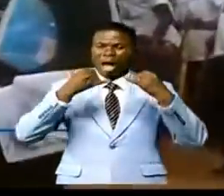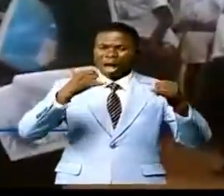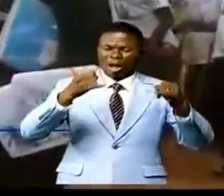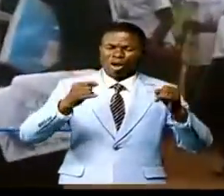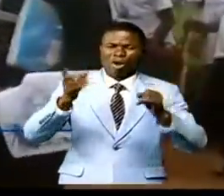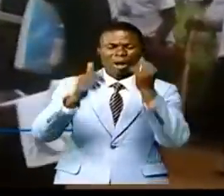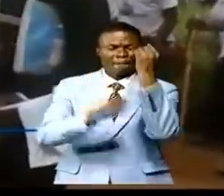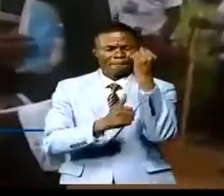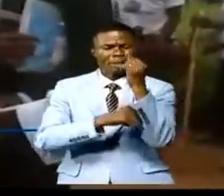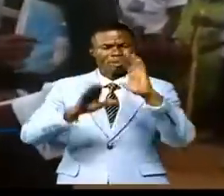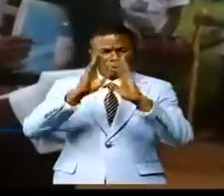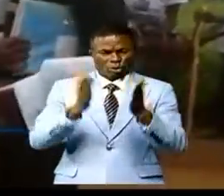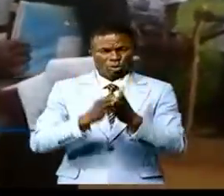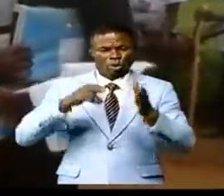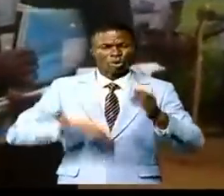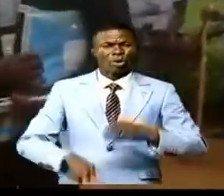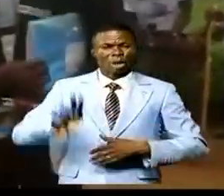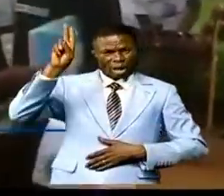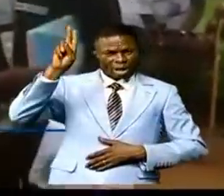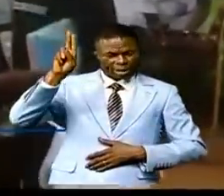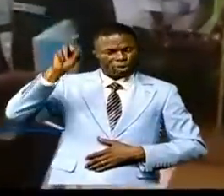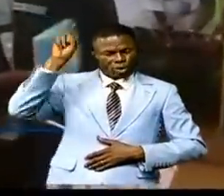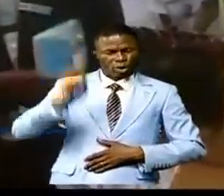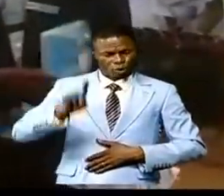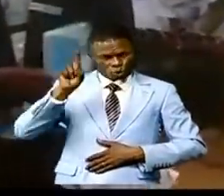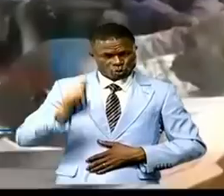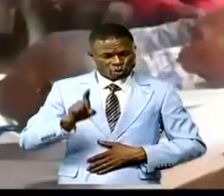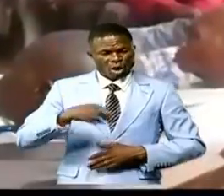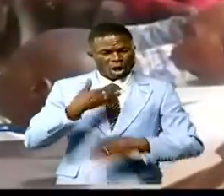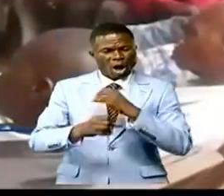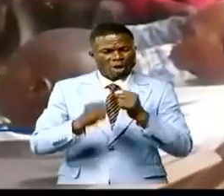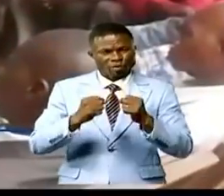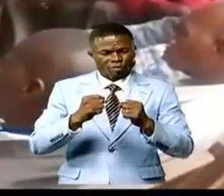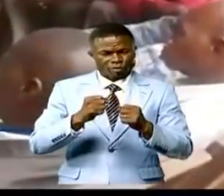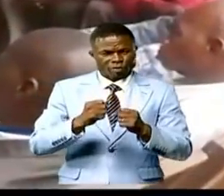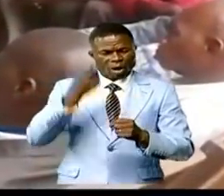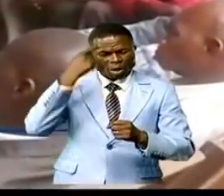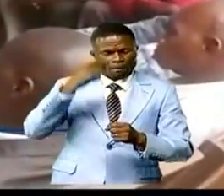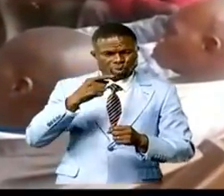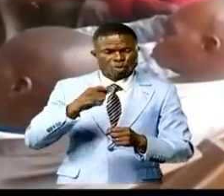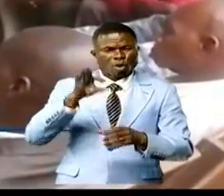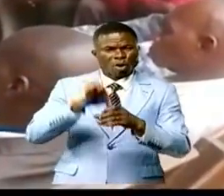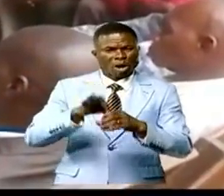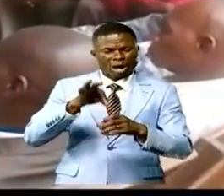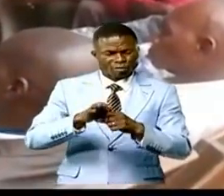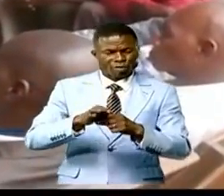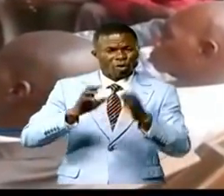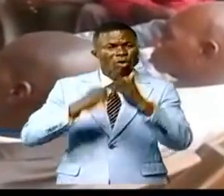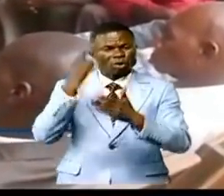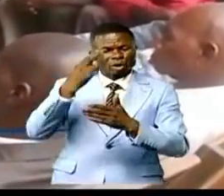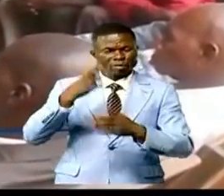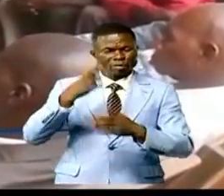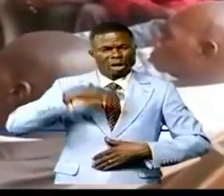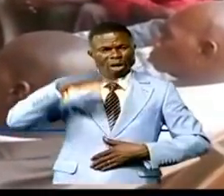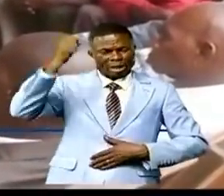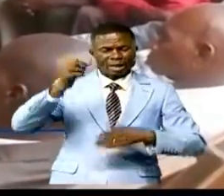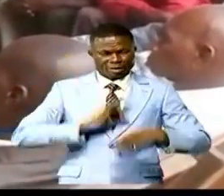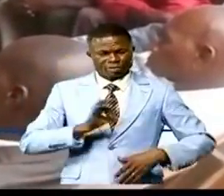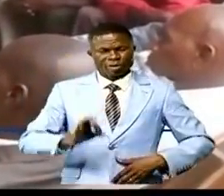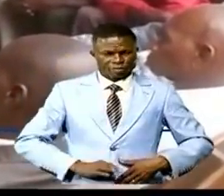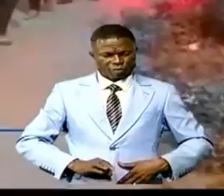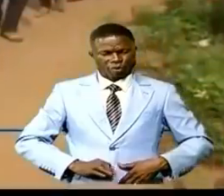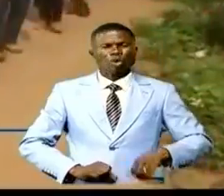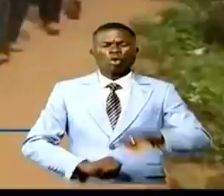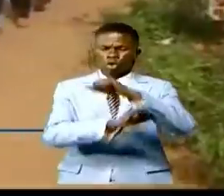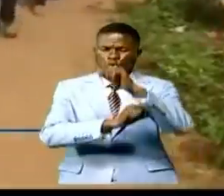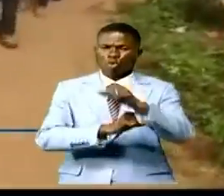population que l'UDPS doit absolument tout faire, arracher un deuxième mandat, la tête du pays, reconduire son excellent Félix-Antoine